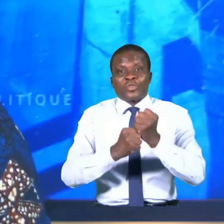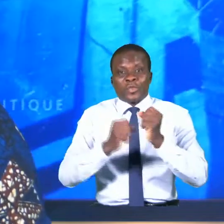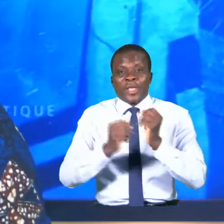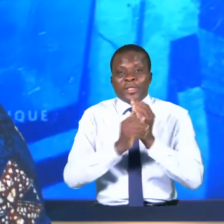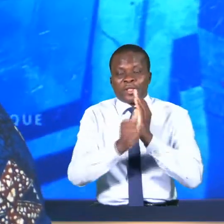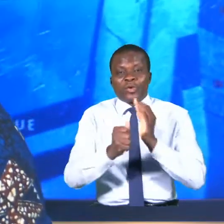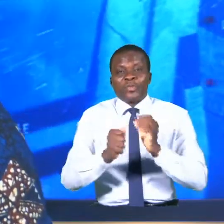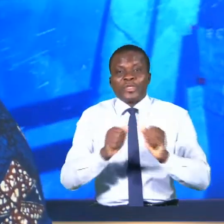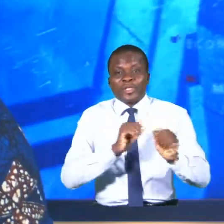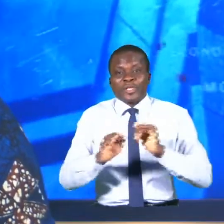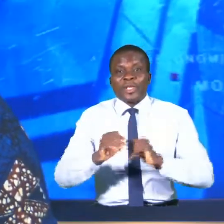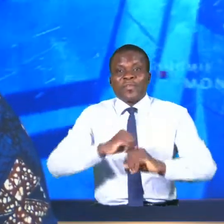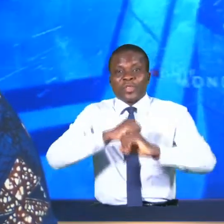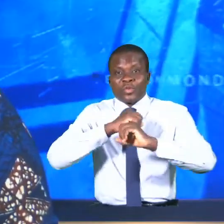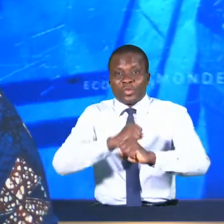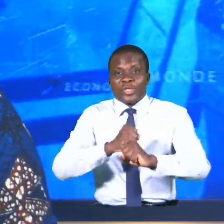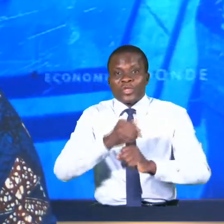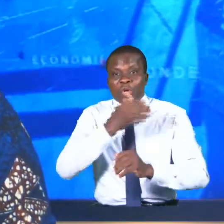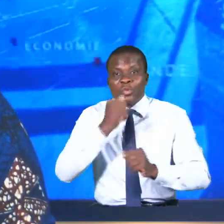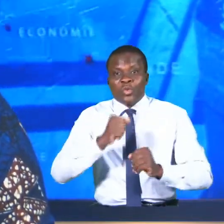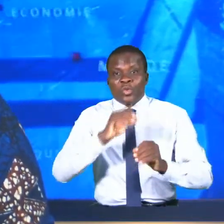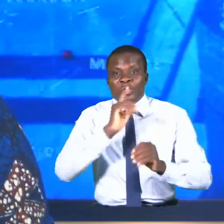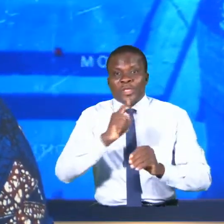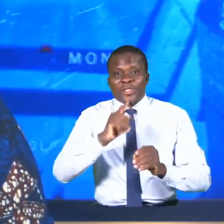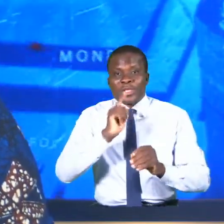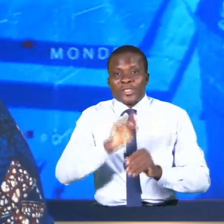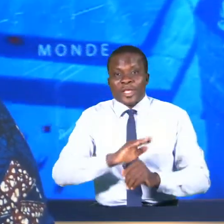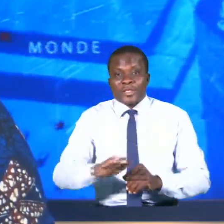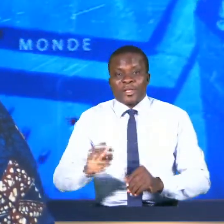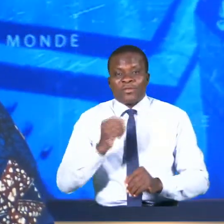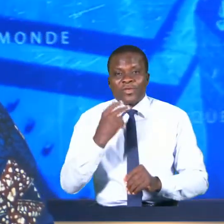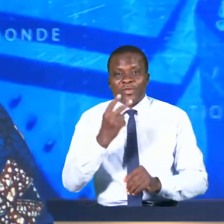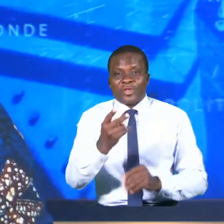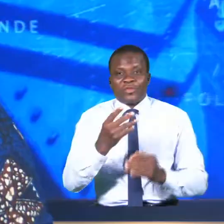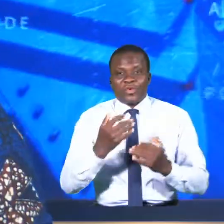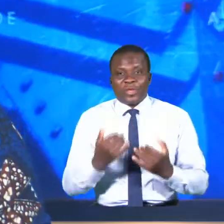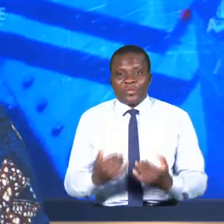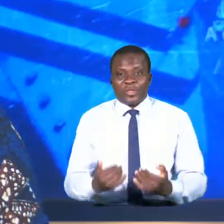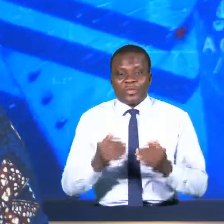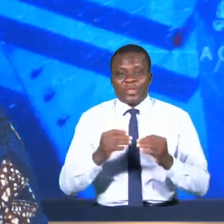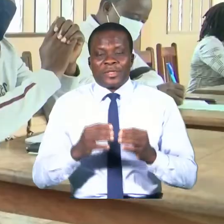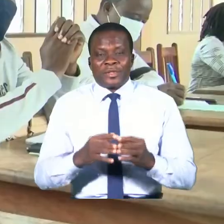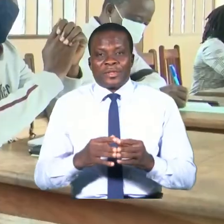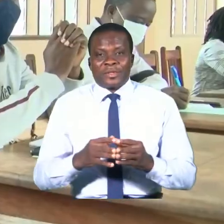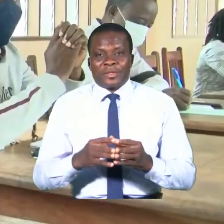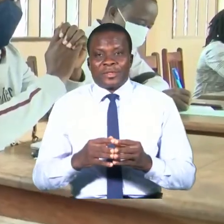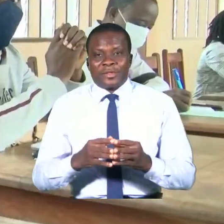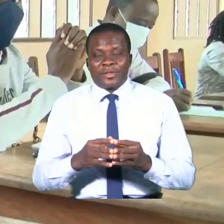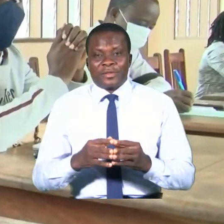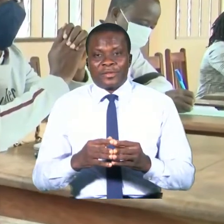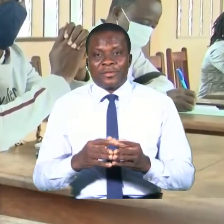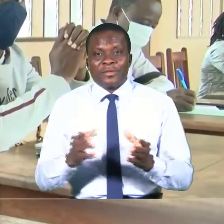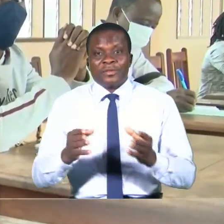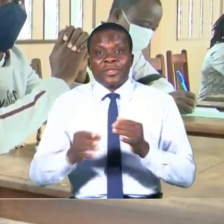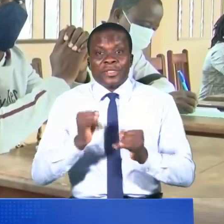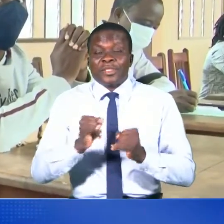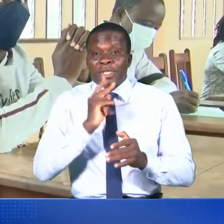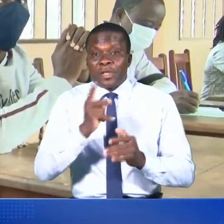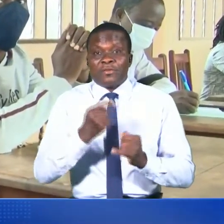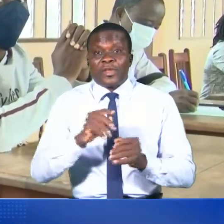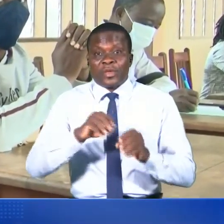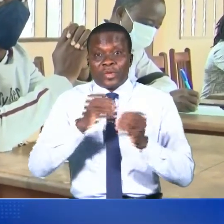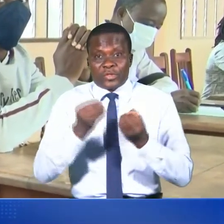acteurs de protection pour le mieux-être des enfants. Marcel Arossi, Osseslas, Arroyement. S'il est vrai que les